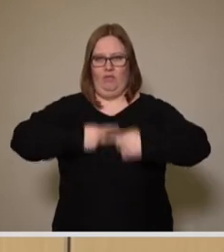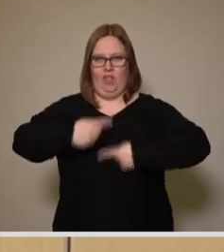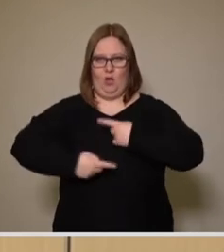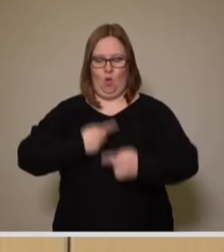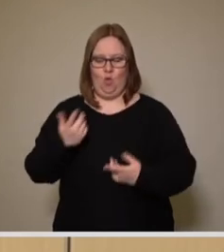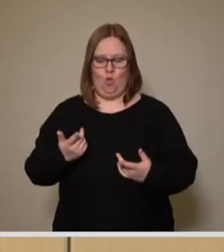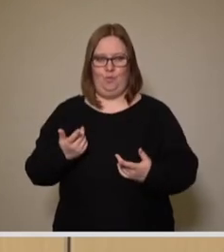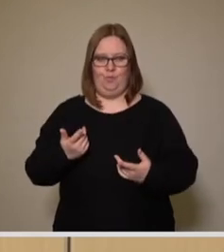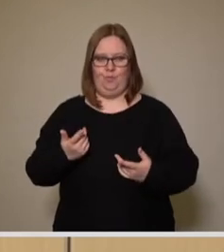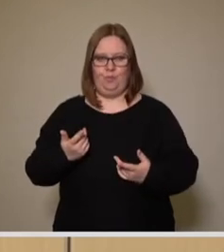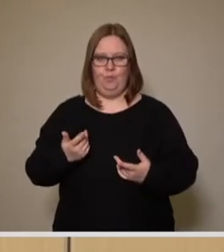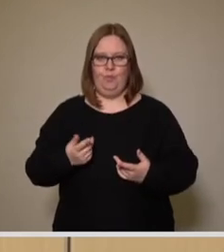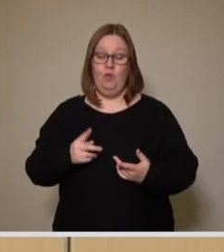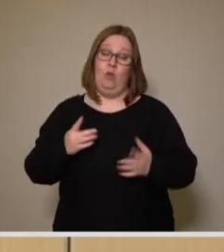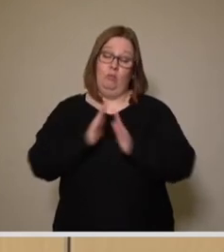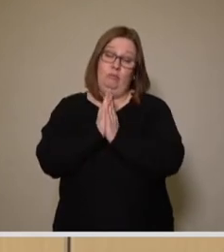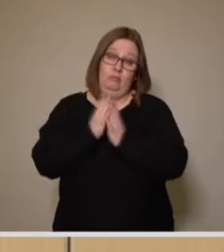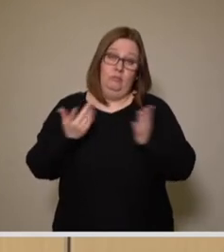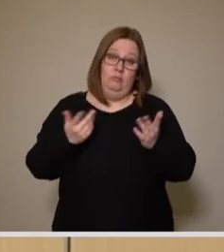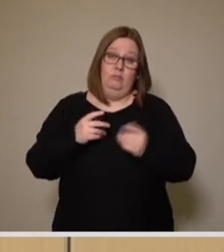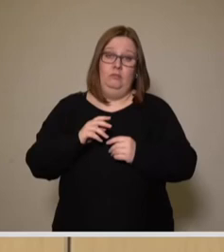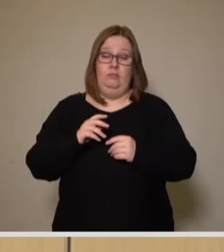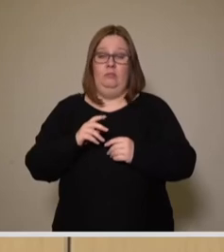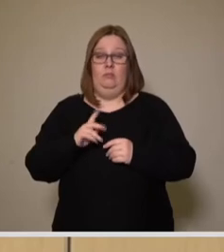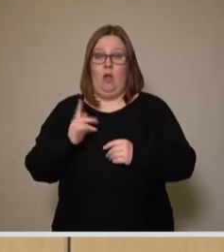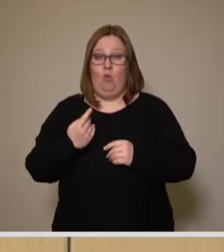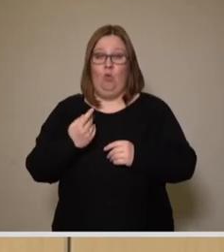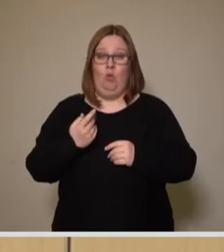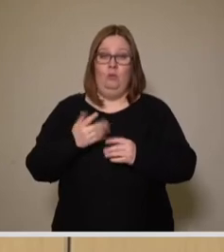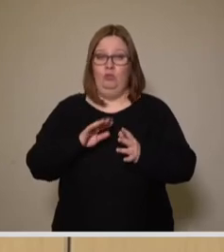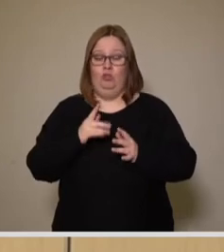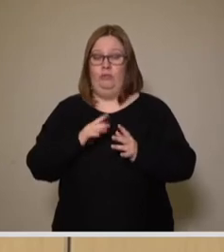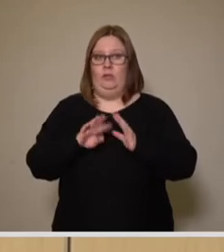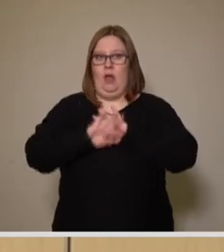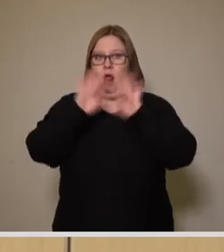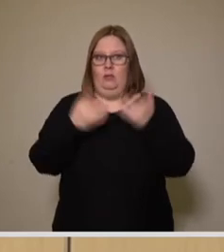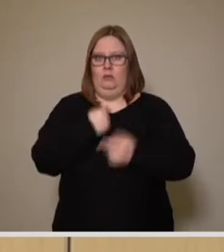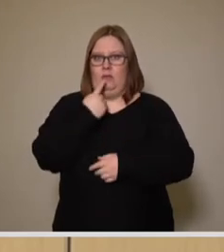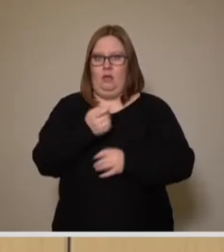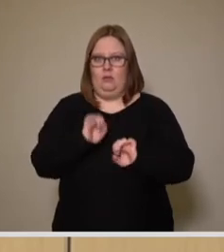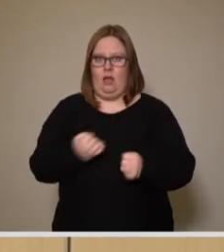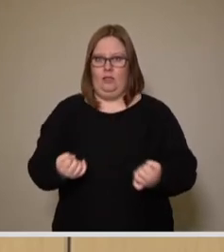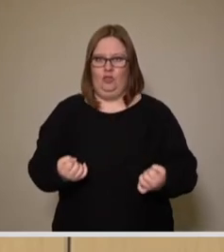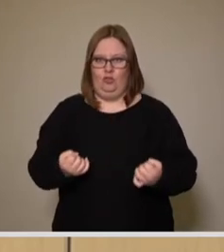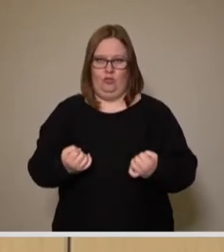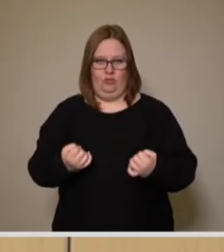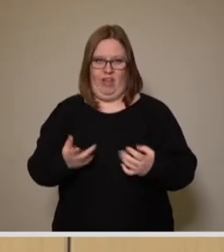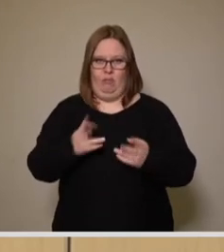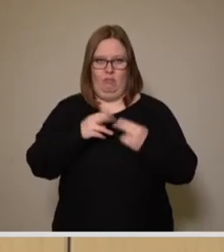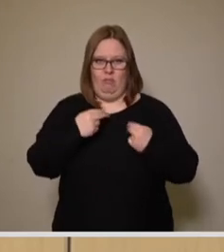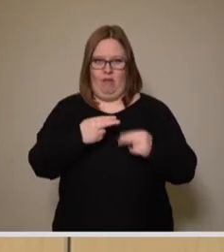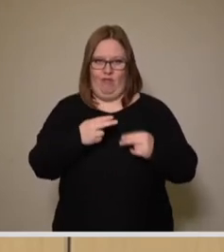Da müssen wir auch, da bitte ich um Verständnis, einigermaßen zurückhaltend sein in der Beantwortung